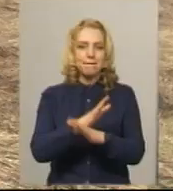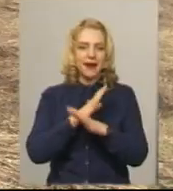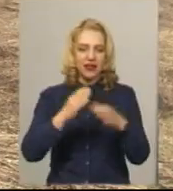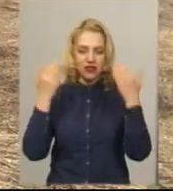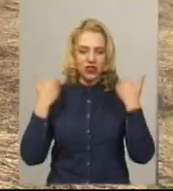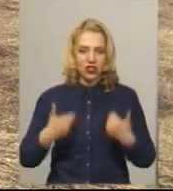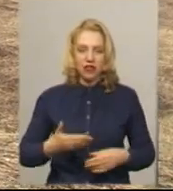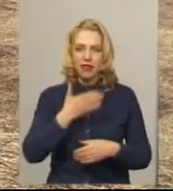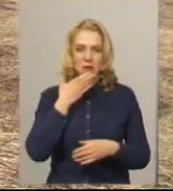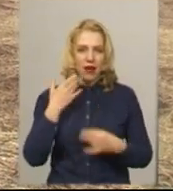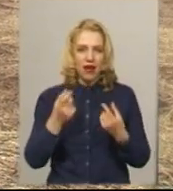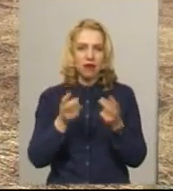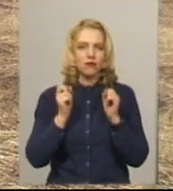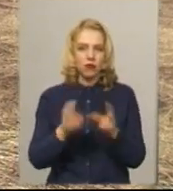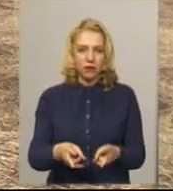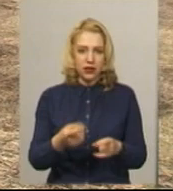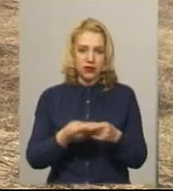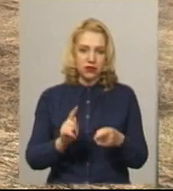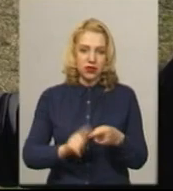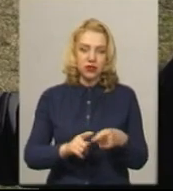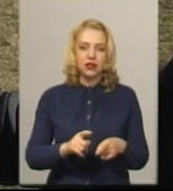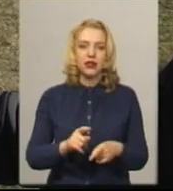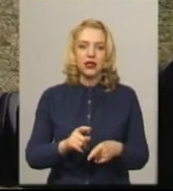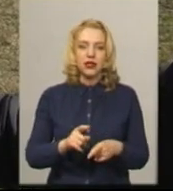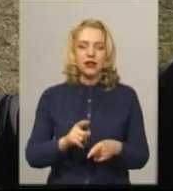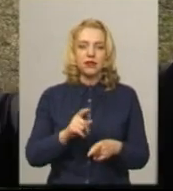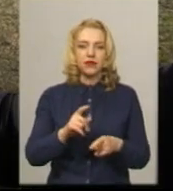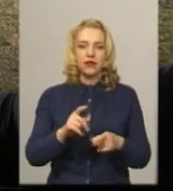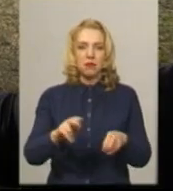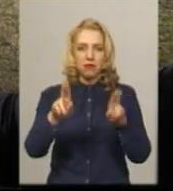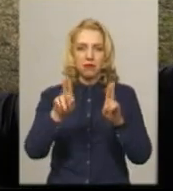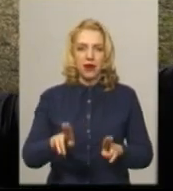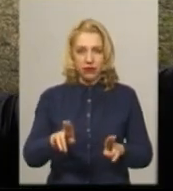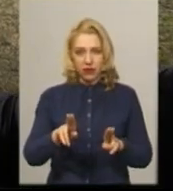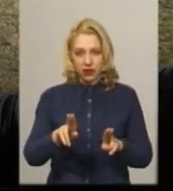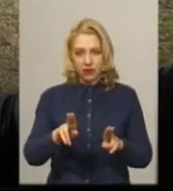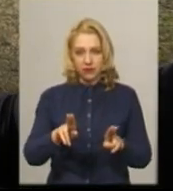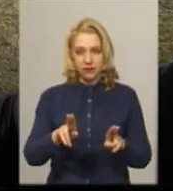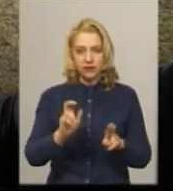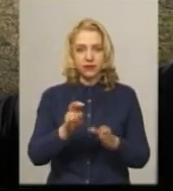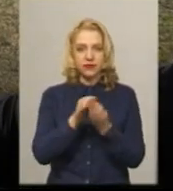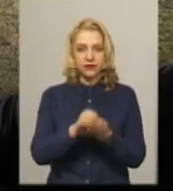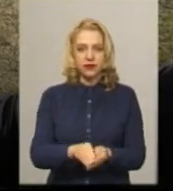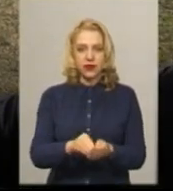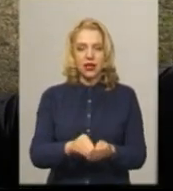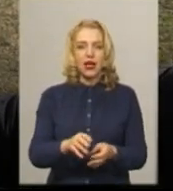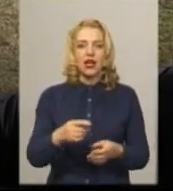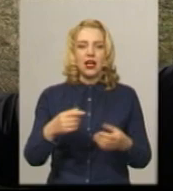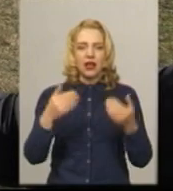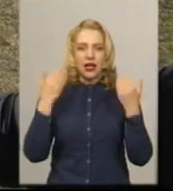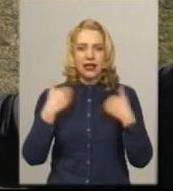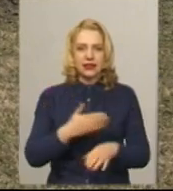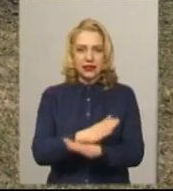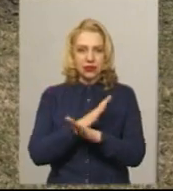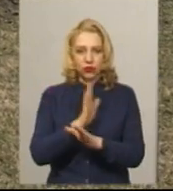небезпеки. Незмінними залишили правила проведення ритуалу. Тіло буде класно з відоминою лише в